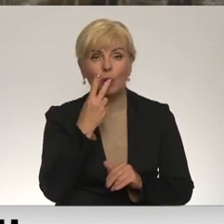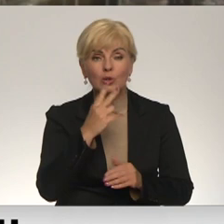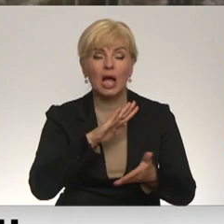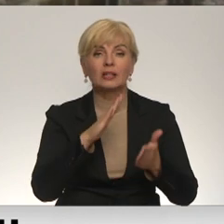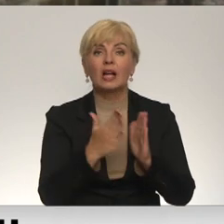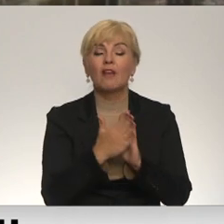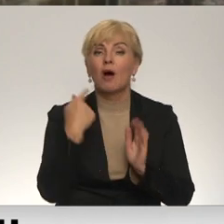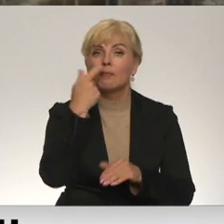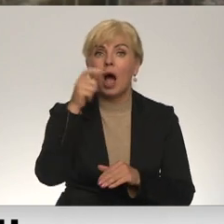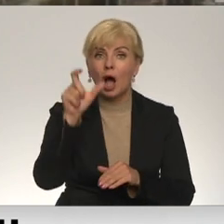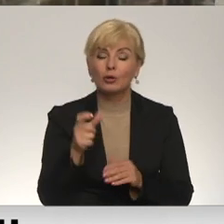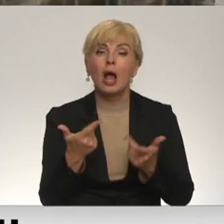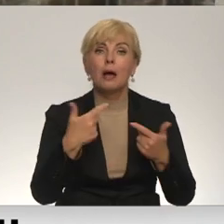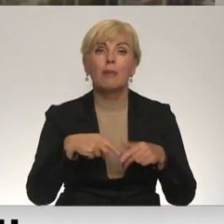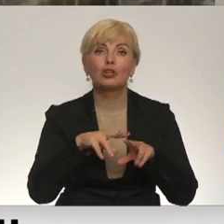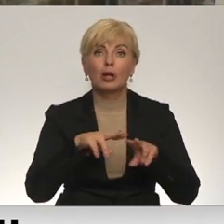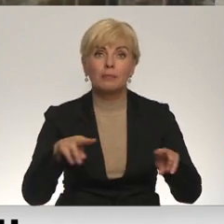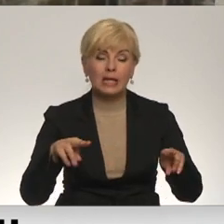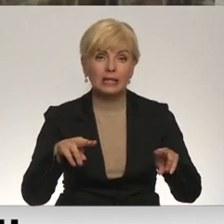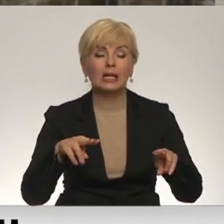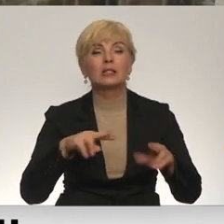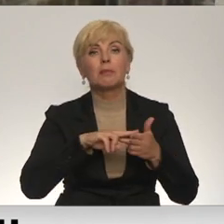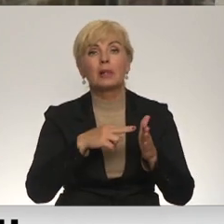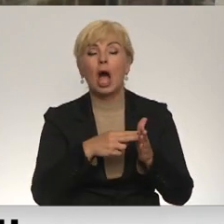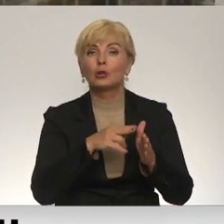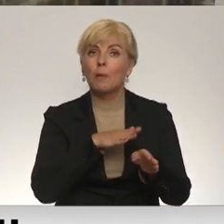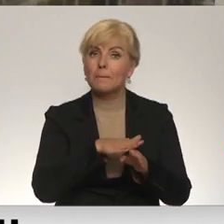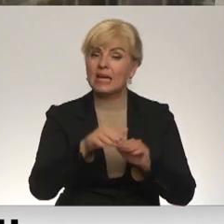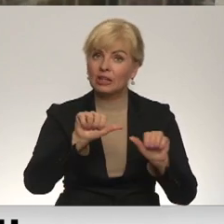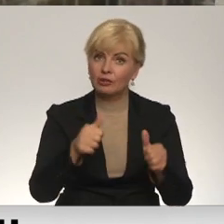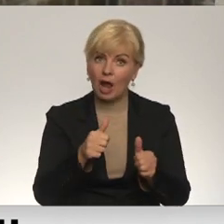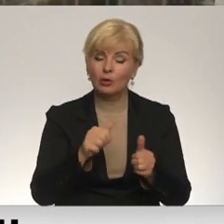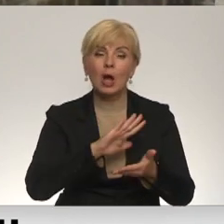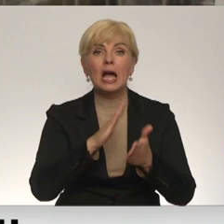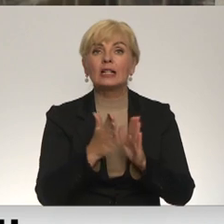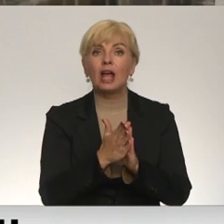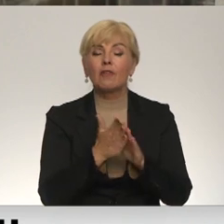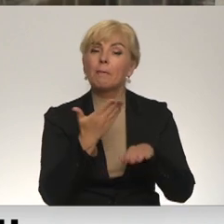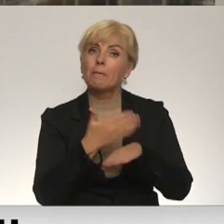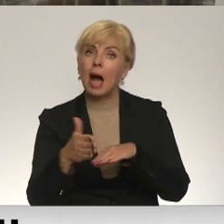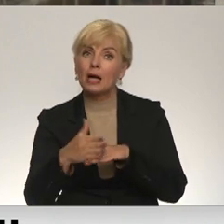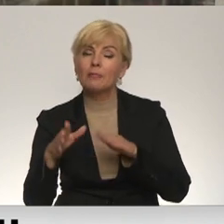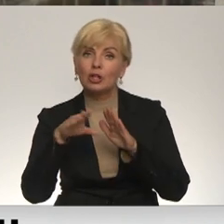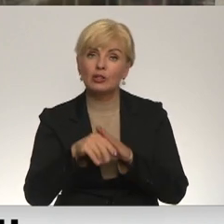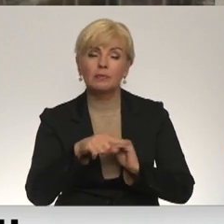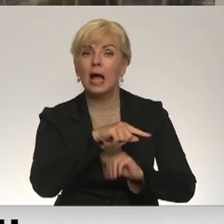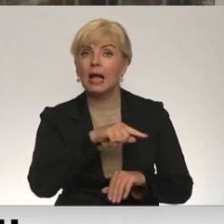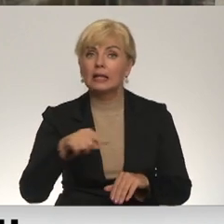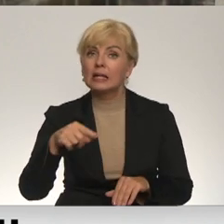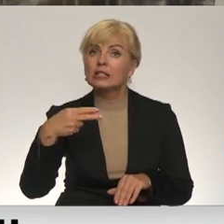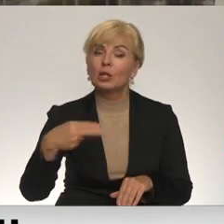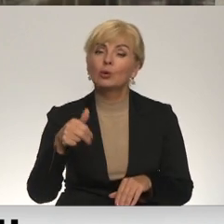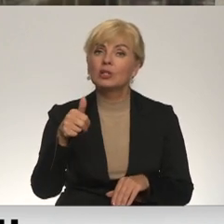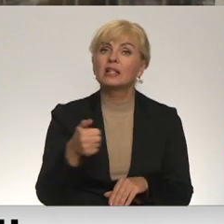autori. Pašlaik ministrija modēli pilnu veidu un iecerēdz, ka reformi ieviesīs pakāpeniski līdz 2026.